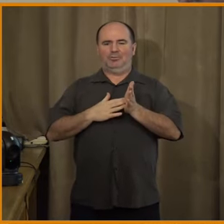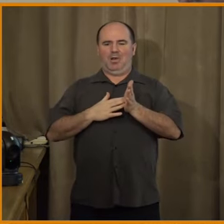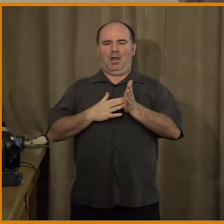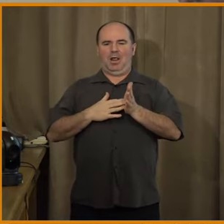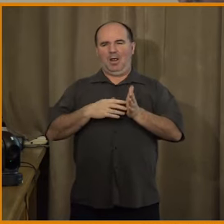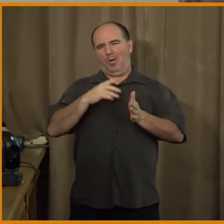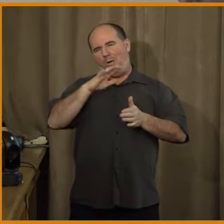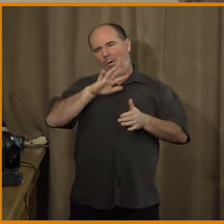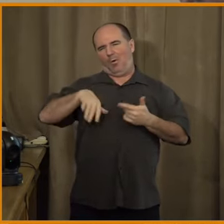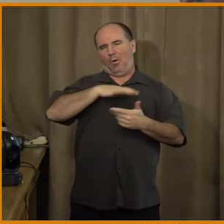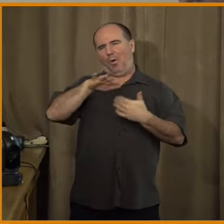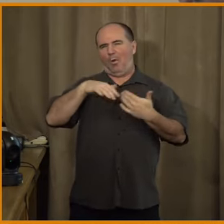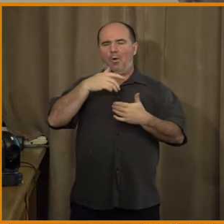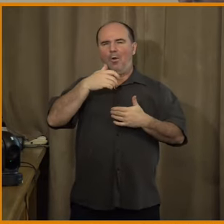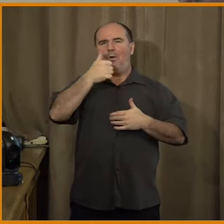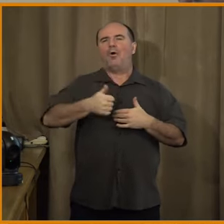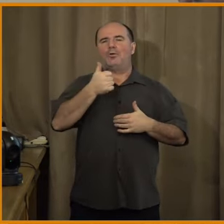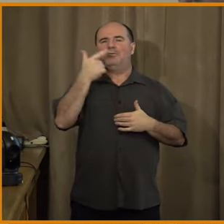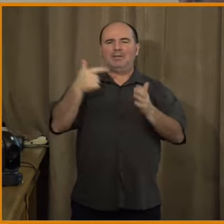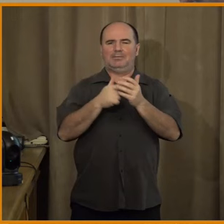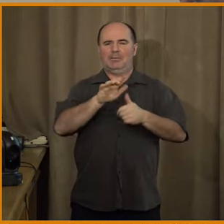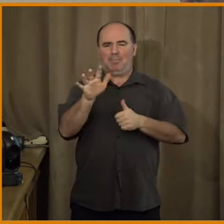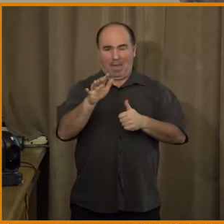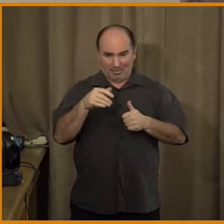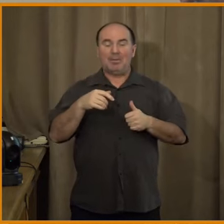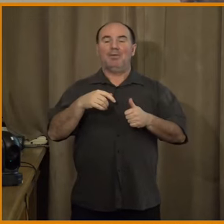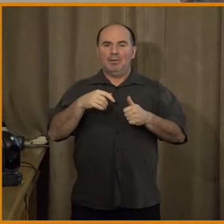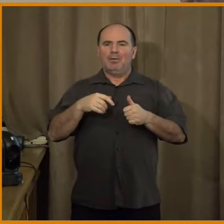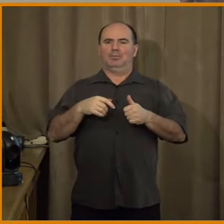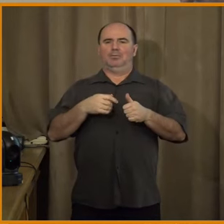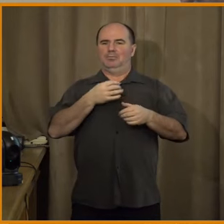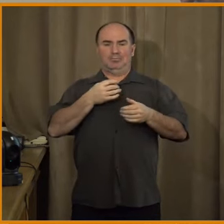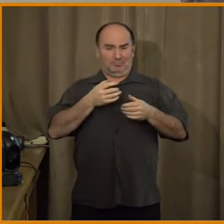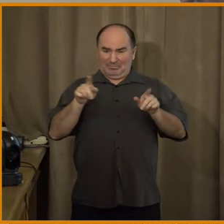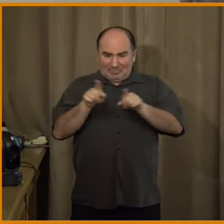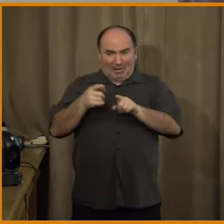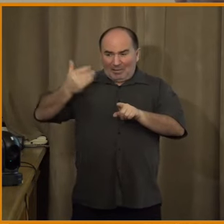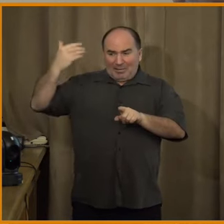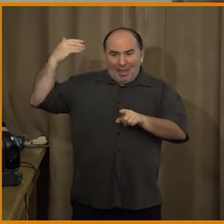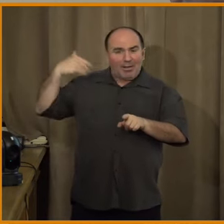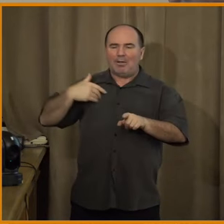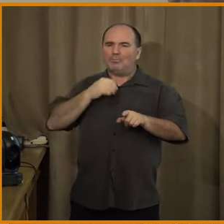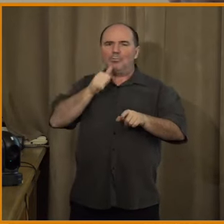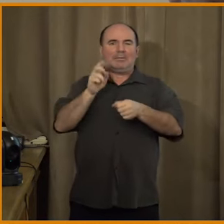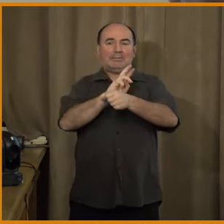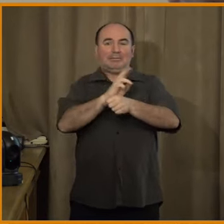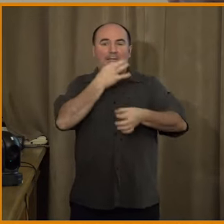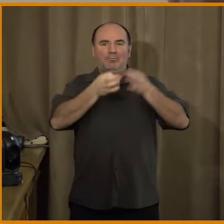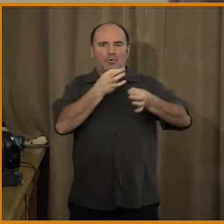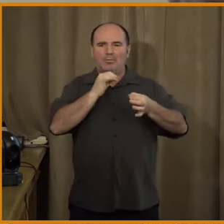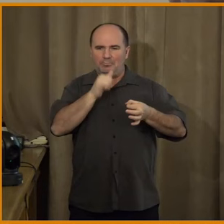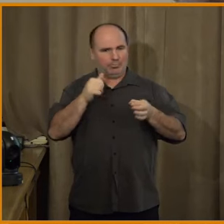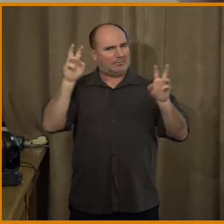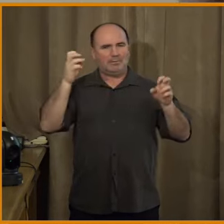Znovu. V době, kdy vlastně dezinformace vůbec nebyly téma. A mimo jiné, ono naráží na ten,